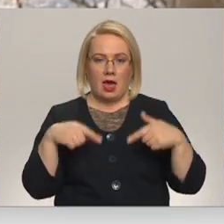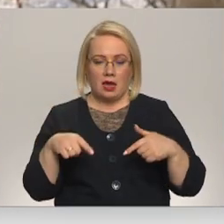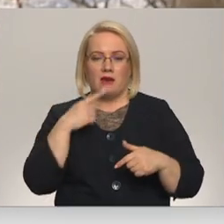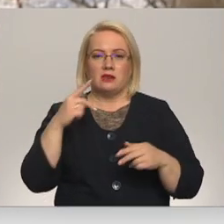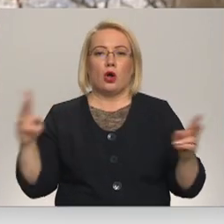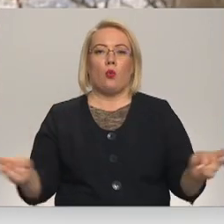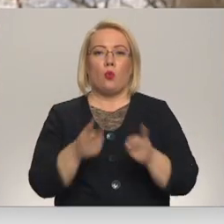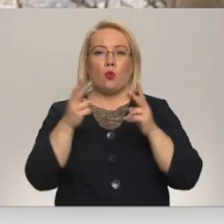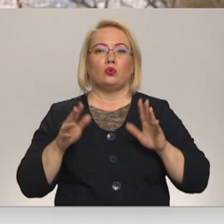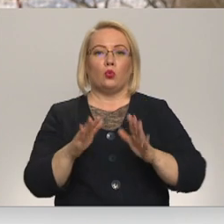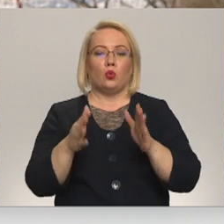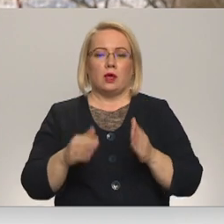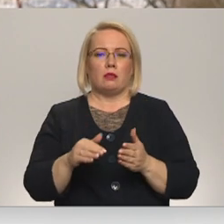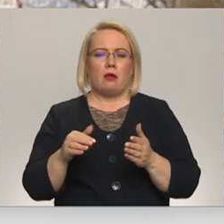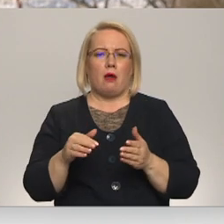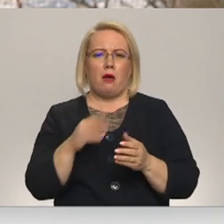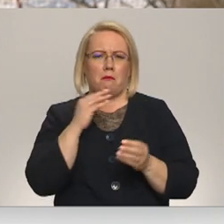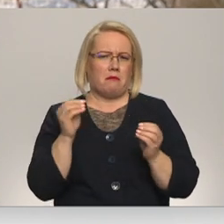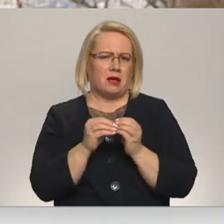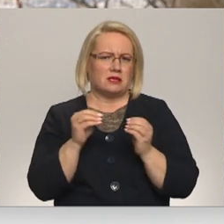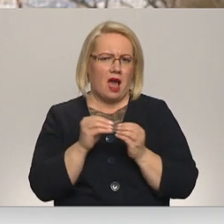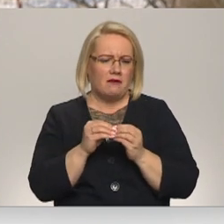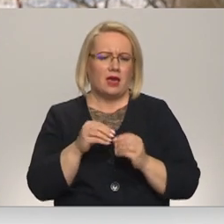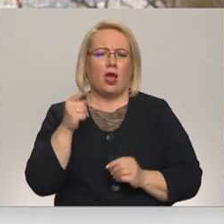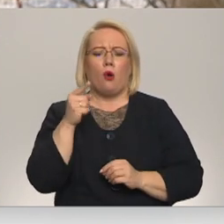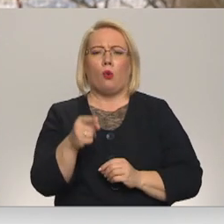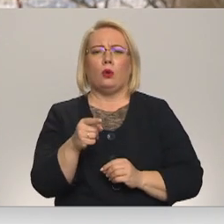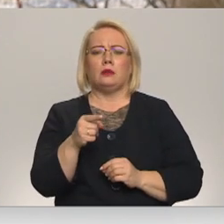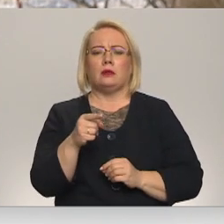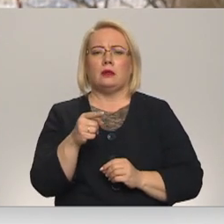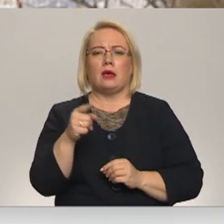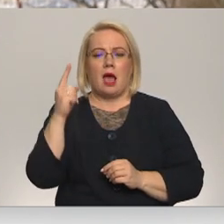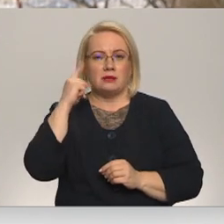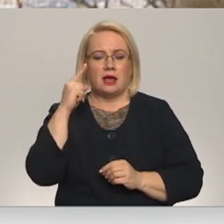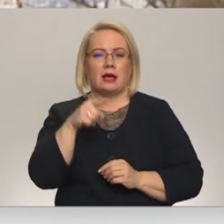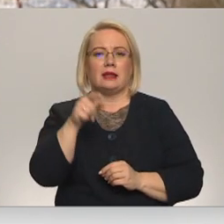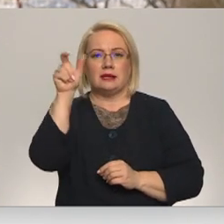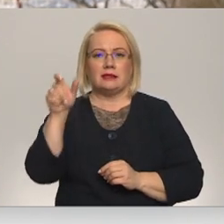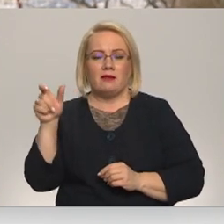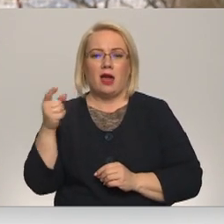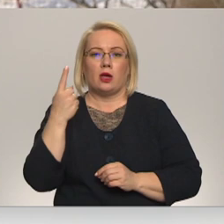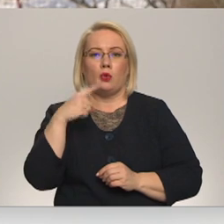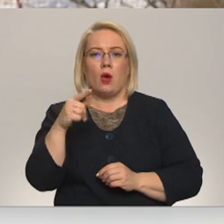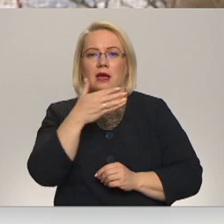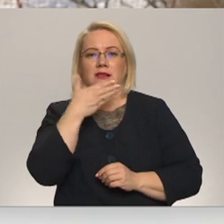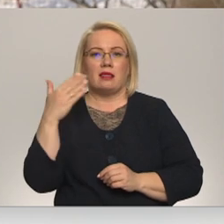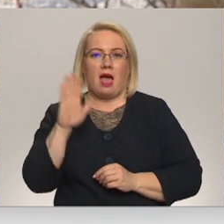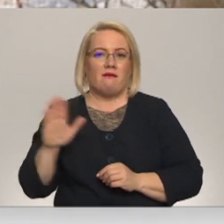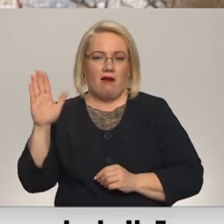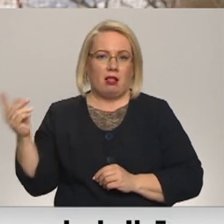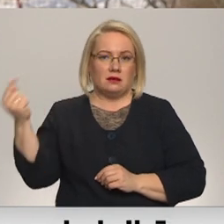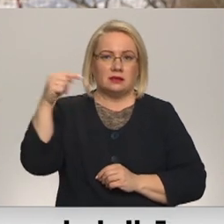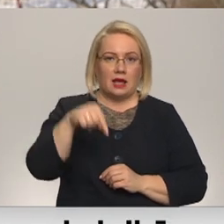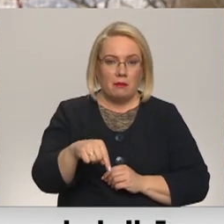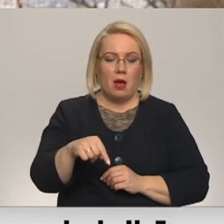pastāvīgi, jo visi to apzinās, ka cilvēki no tiem siltām valstīm. Un,